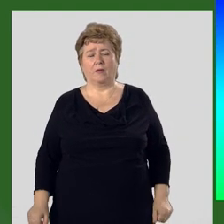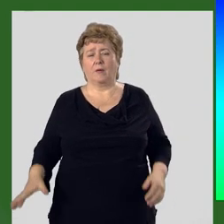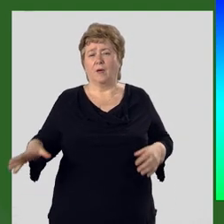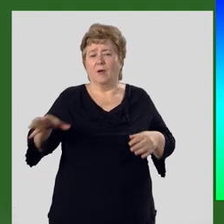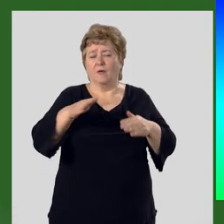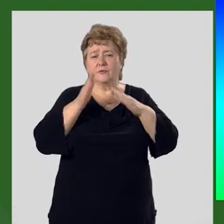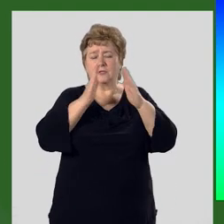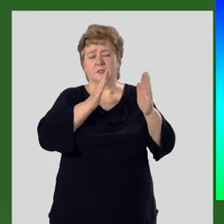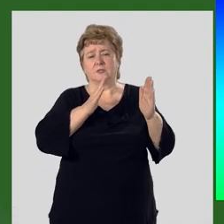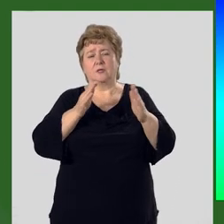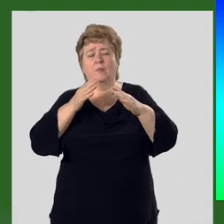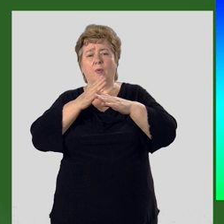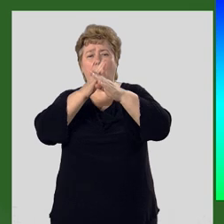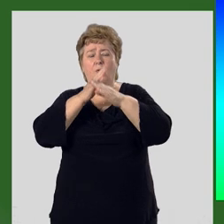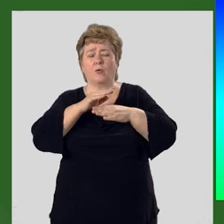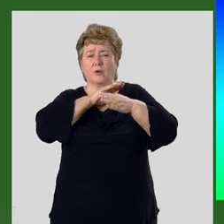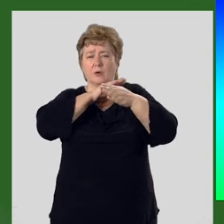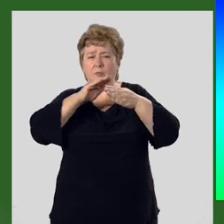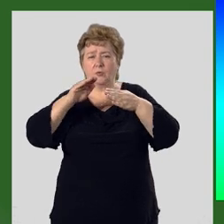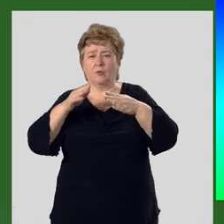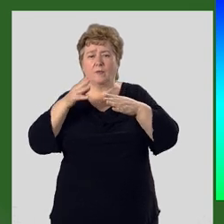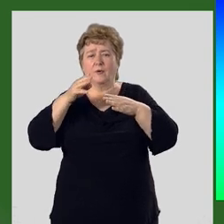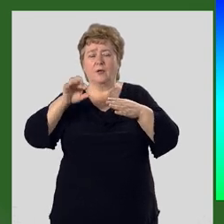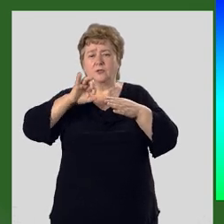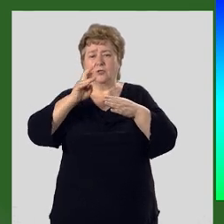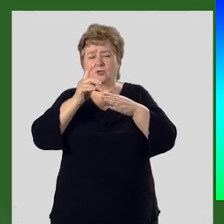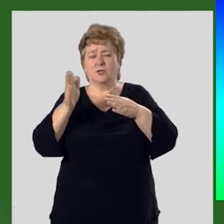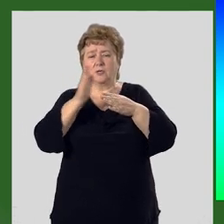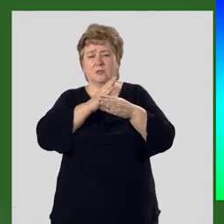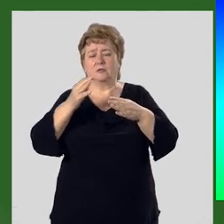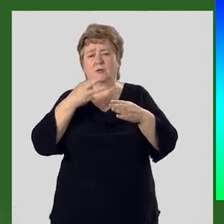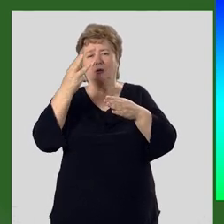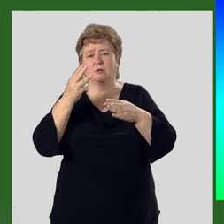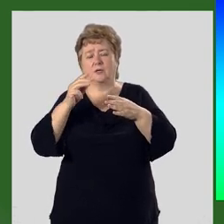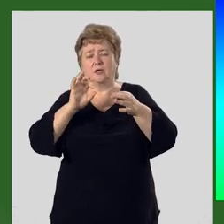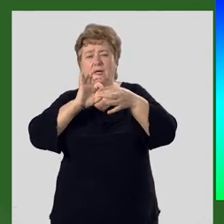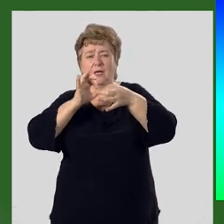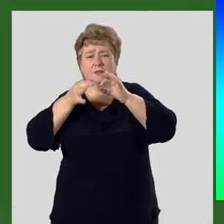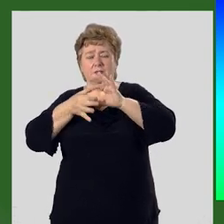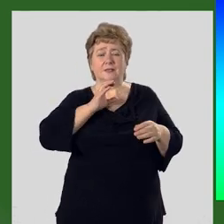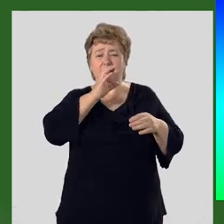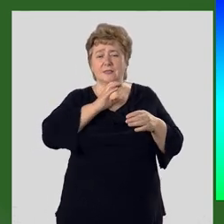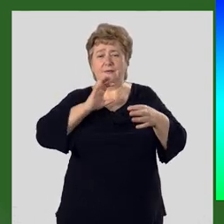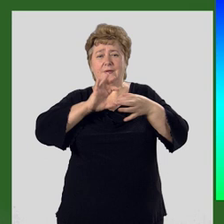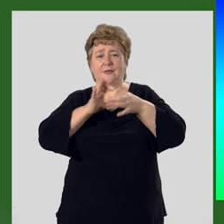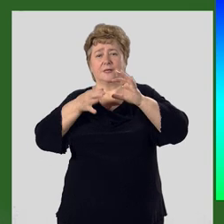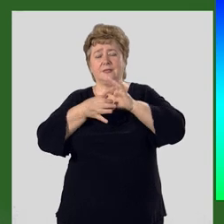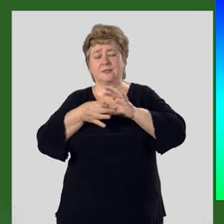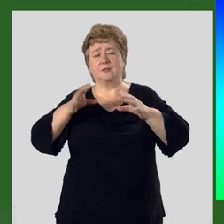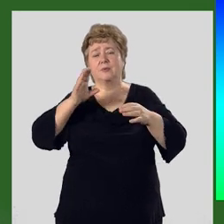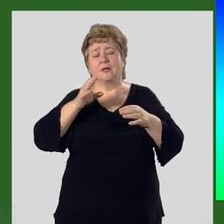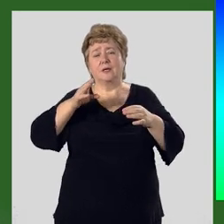Все системы горных хребтов Теньшаня подразделяются на три цепи. Северная цепь